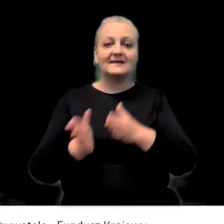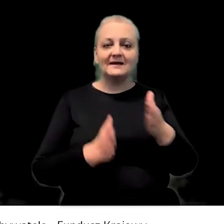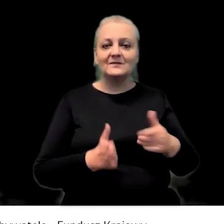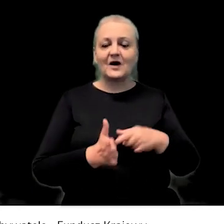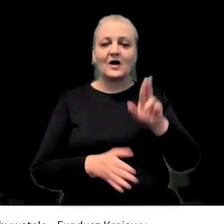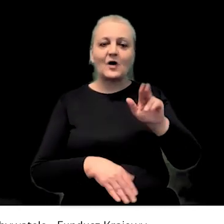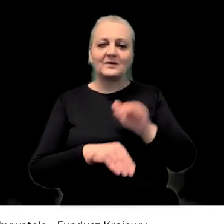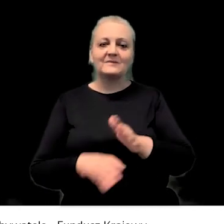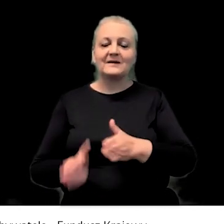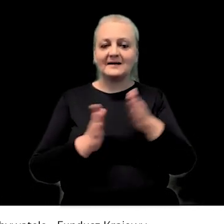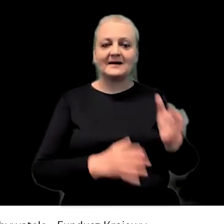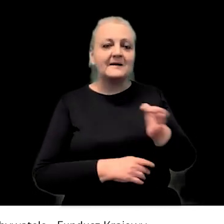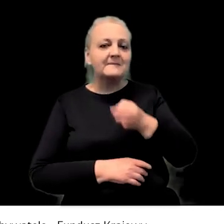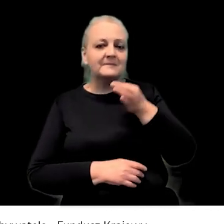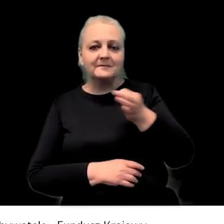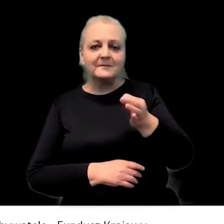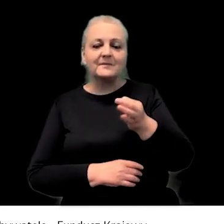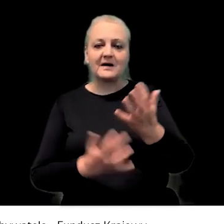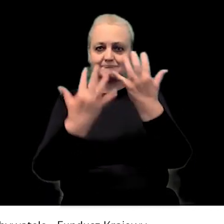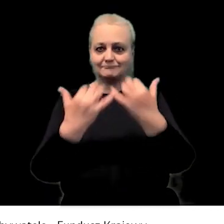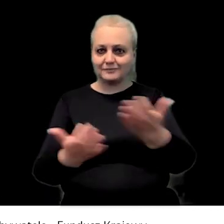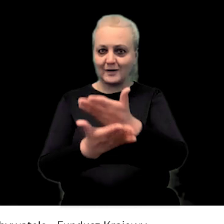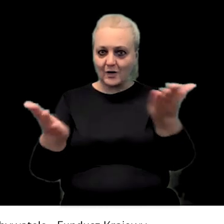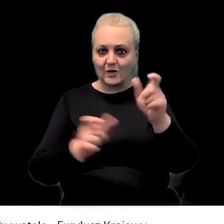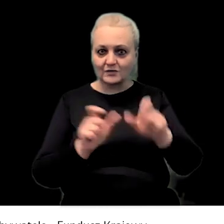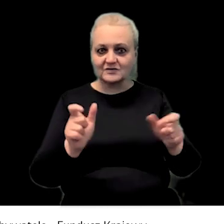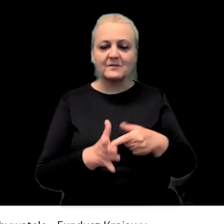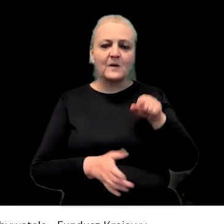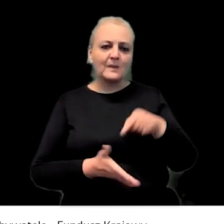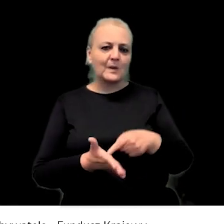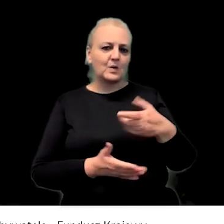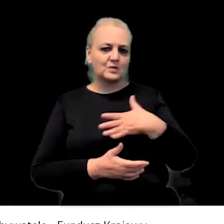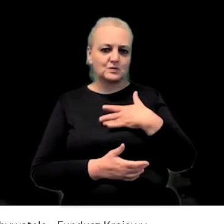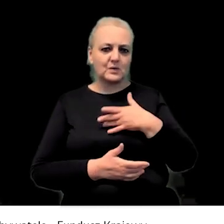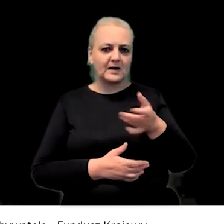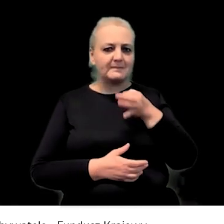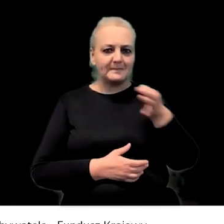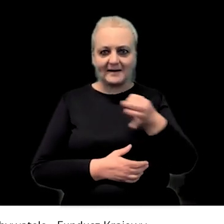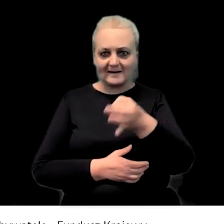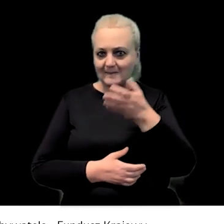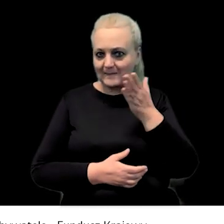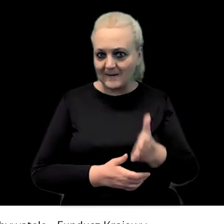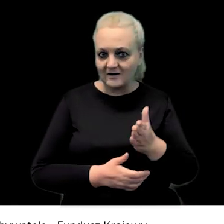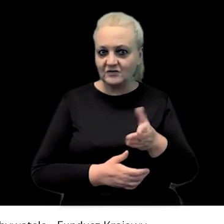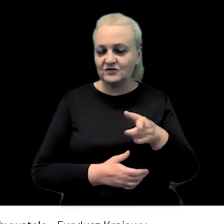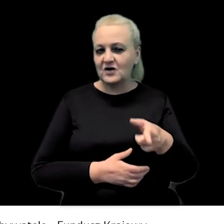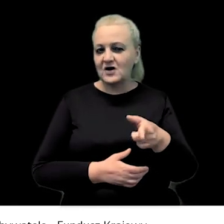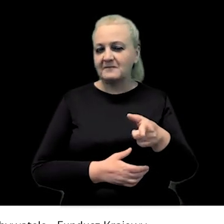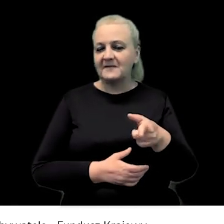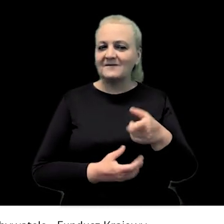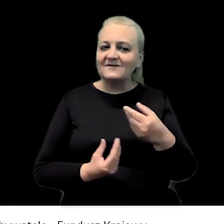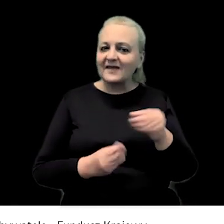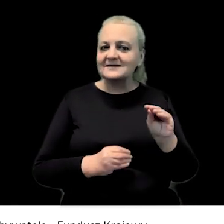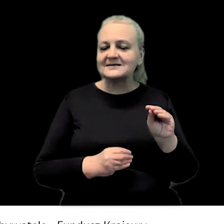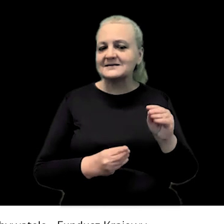Dobrze, to teraz zgodnie z obietnicą przejdziemy do pytań z widowni i tutaj podejrzewam, że będą pytania, na które